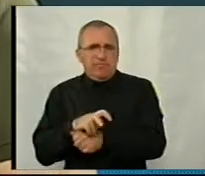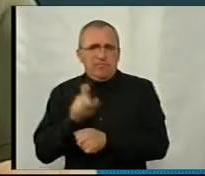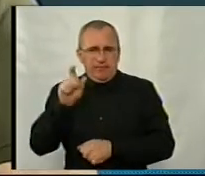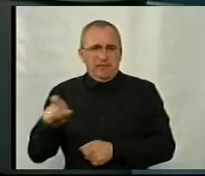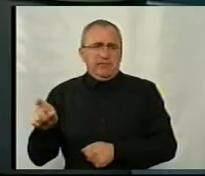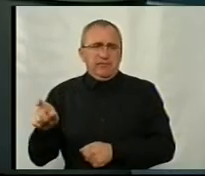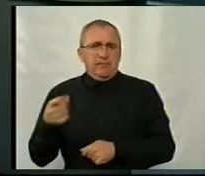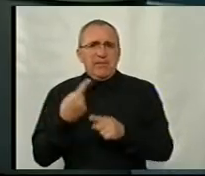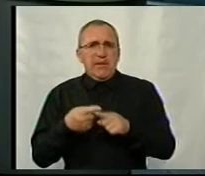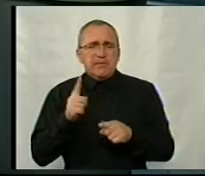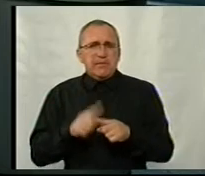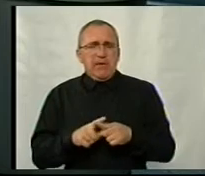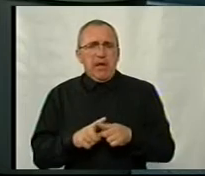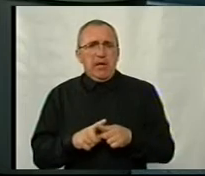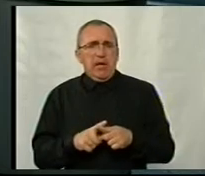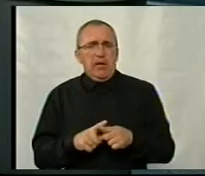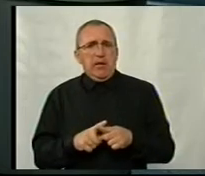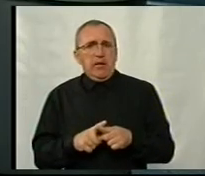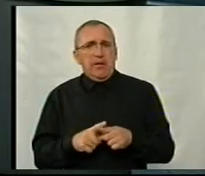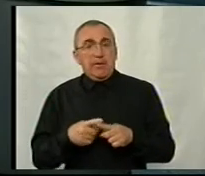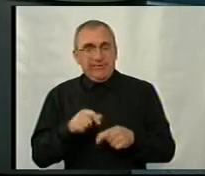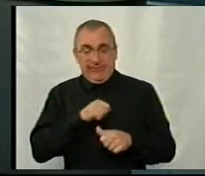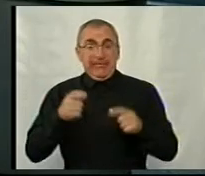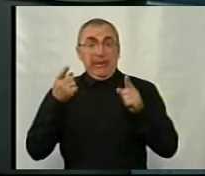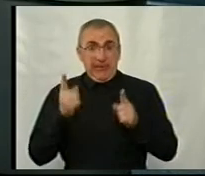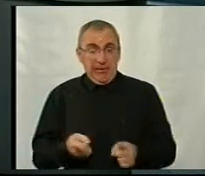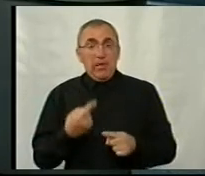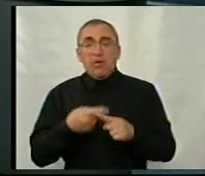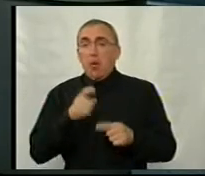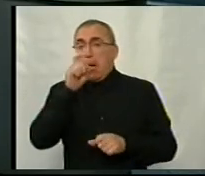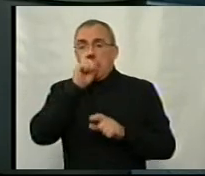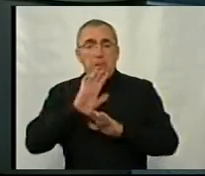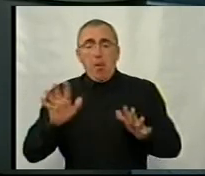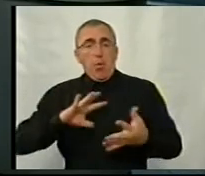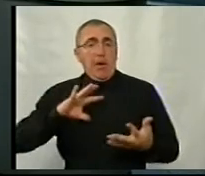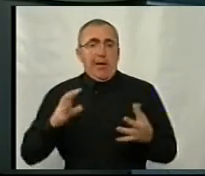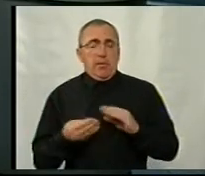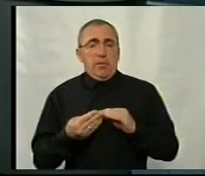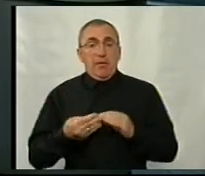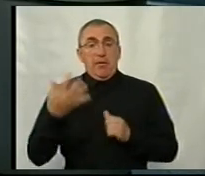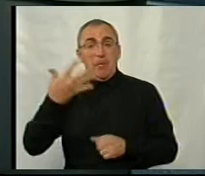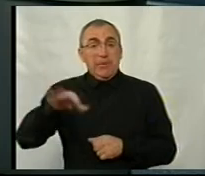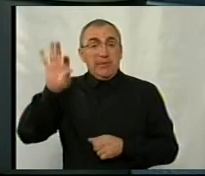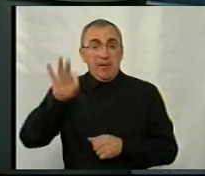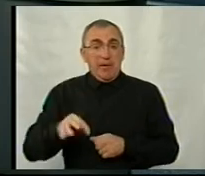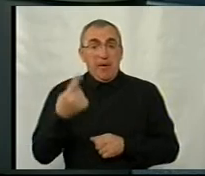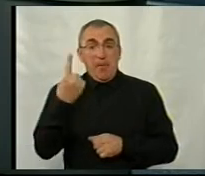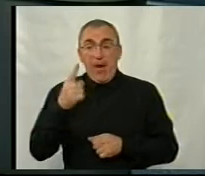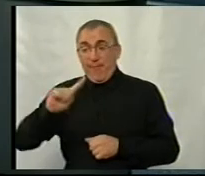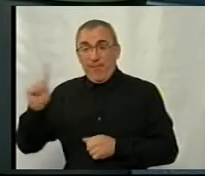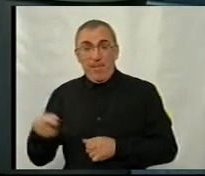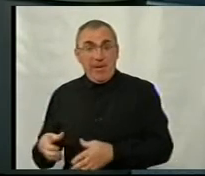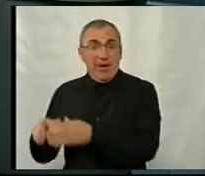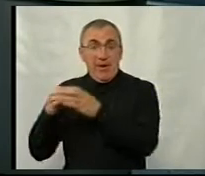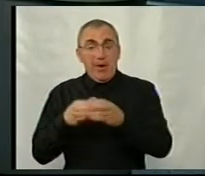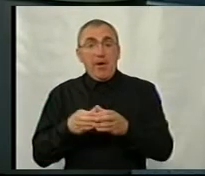ділі досить непоганий результат, тому що 50% першого у нас призовників